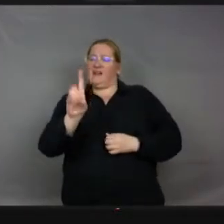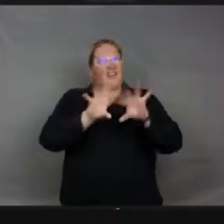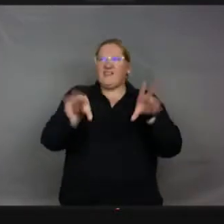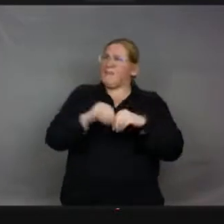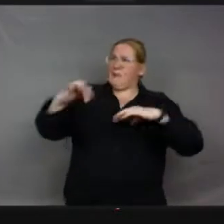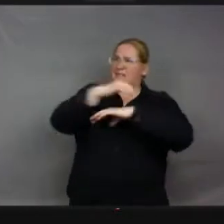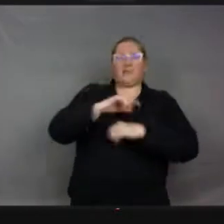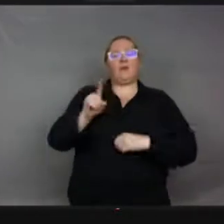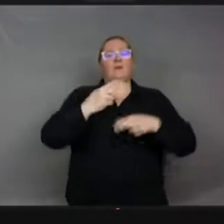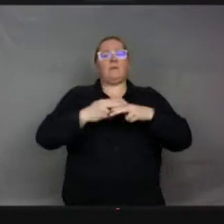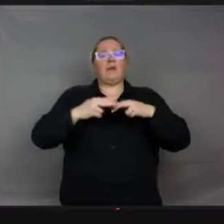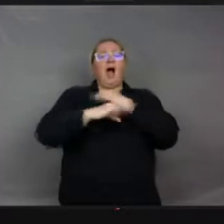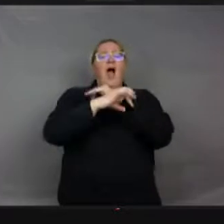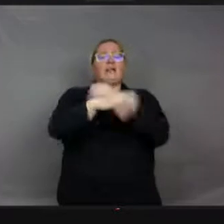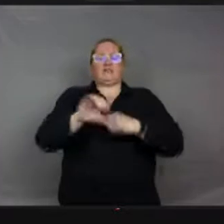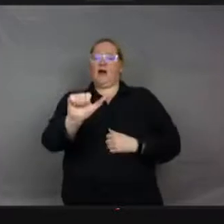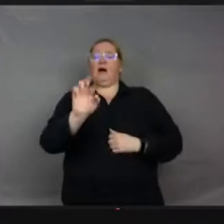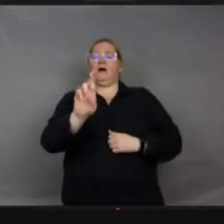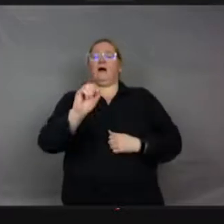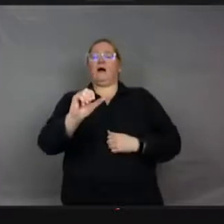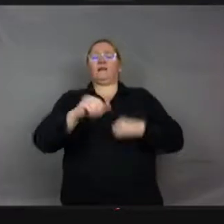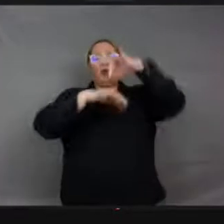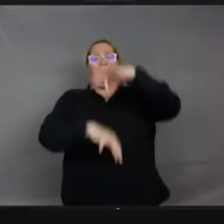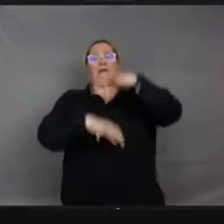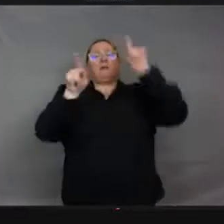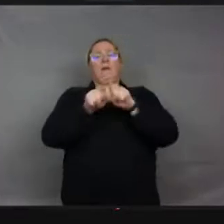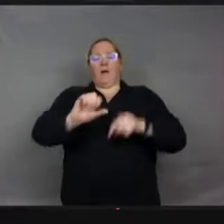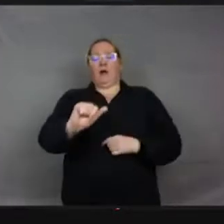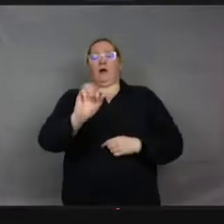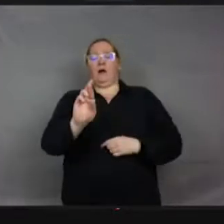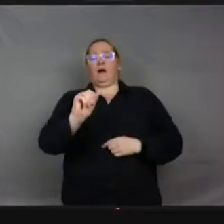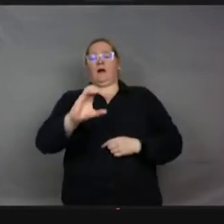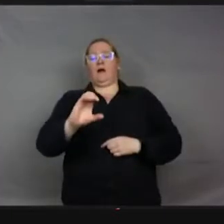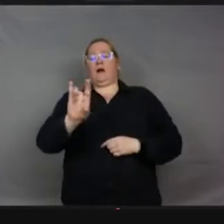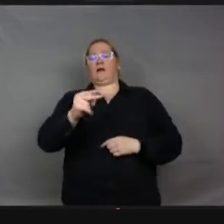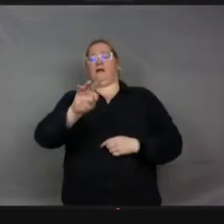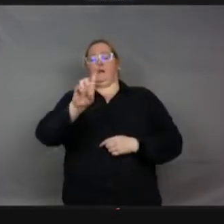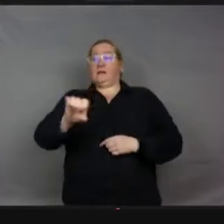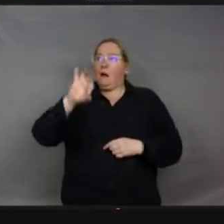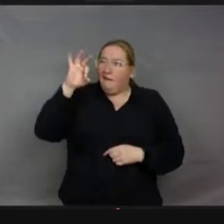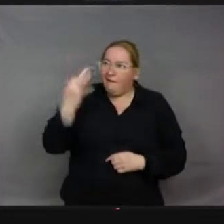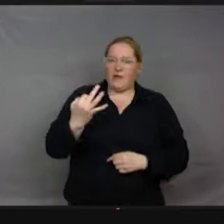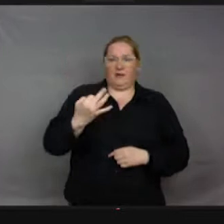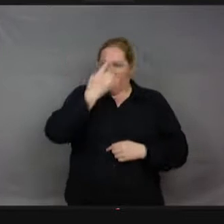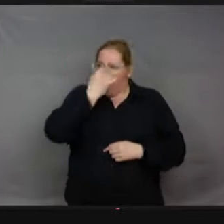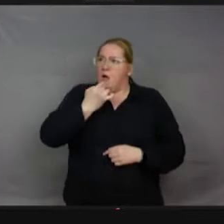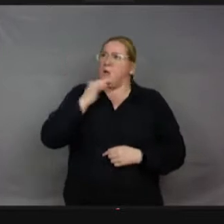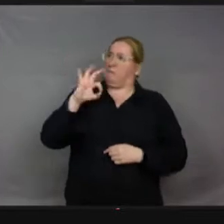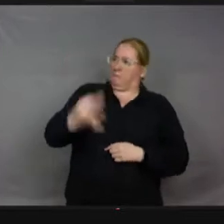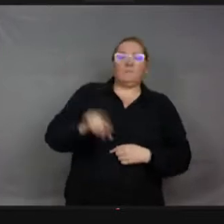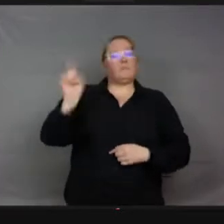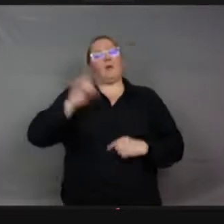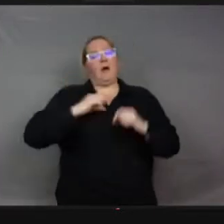des arachnides.'ai un énorme... D'accord, absolument. doit être des arachnides. En tout cas, ce ne sont pas des... Ah, d'accord. Oui, c'est vrai qu'on aurait pu les confondre. ne sont pas des insectes.